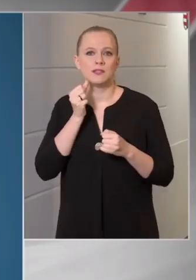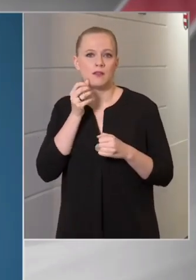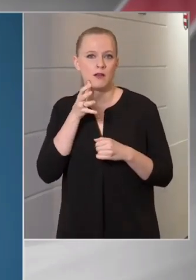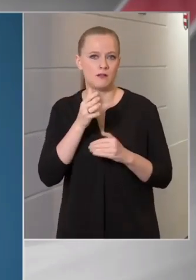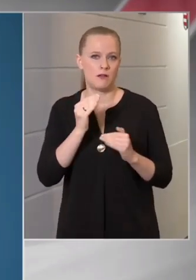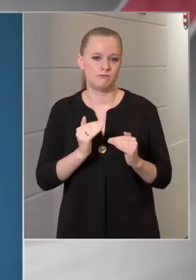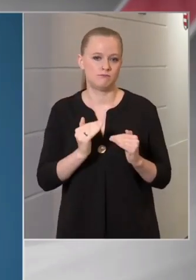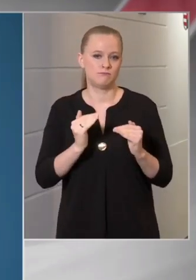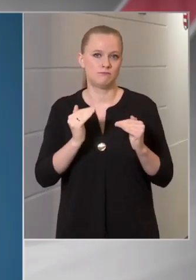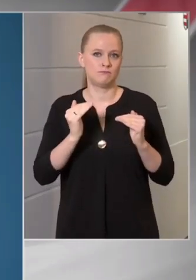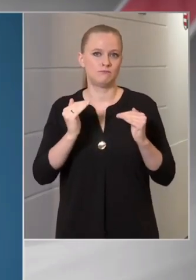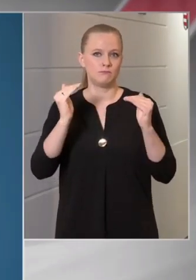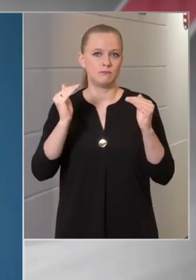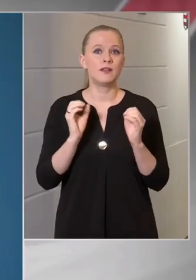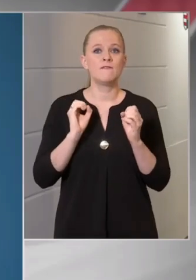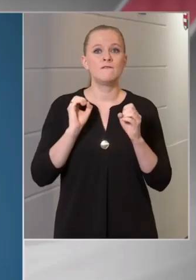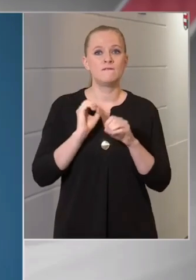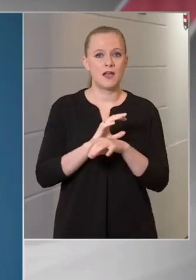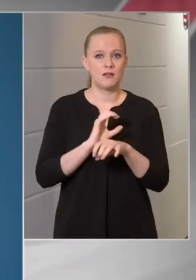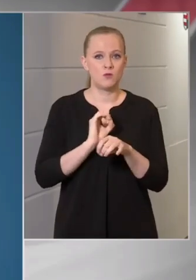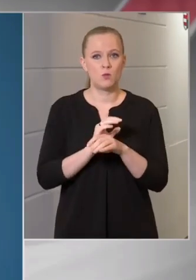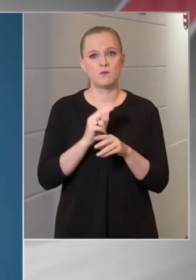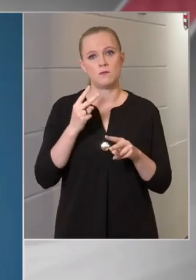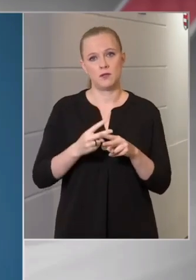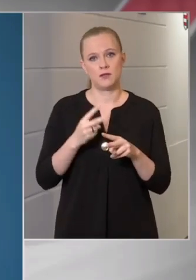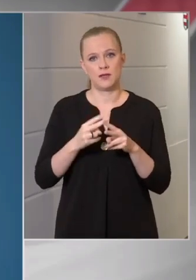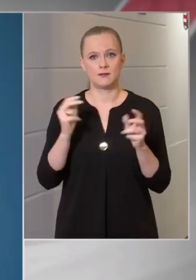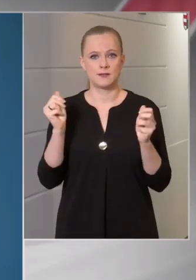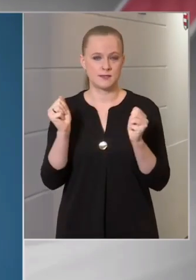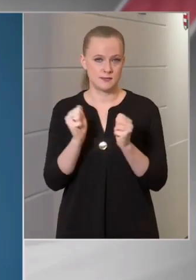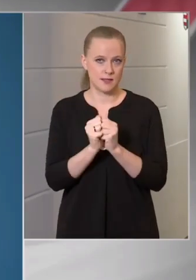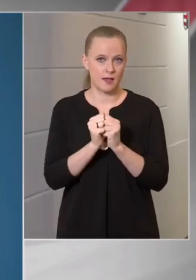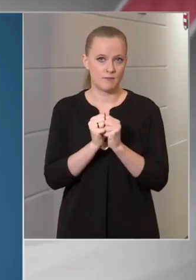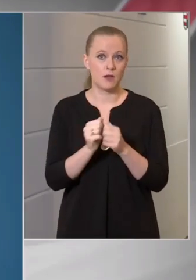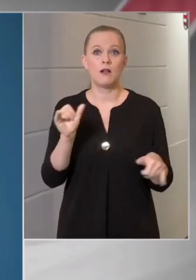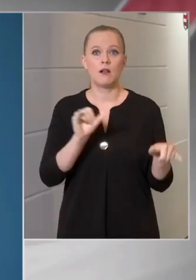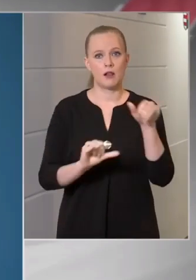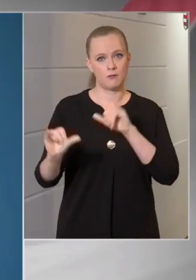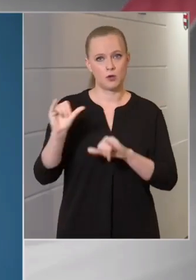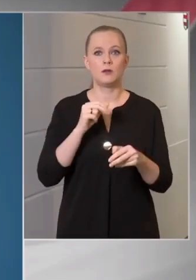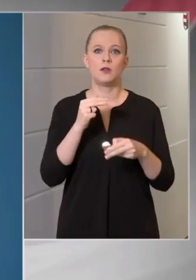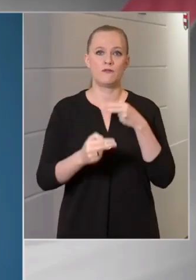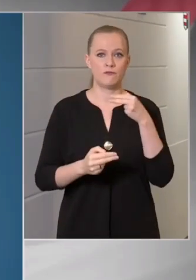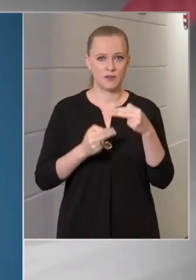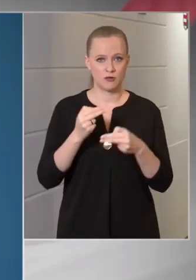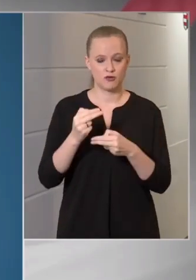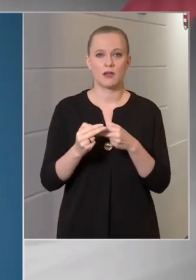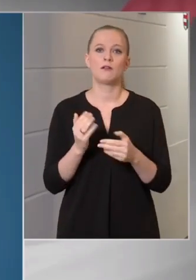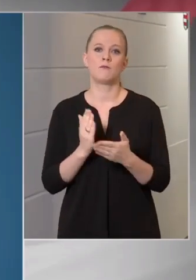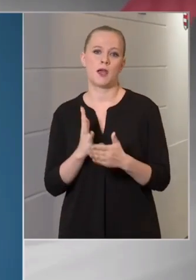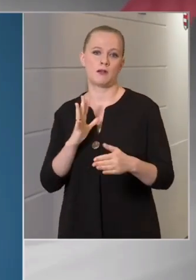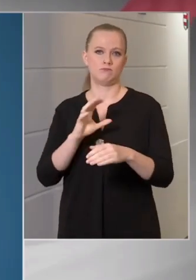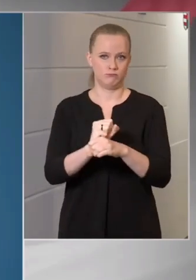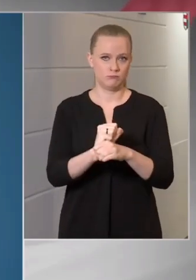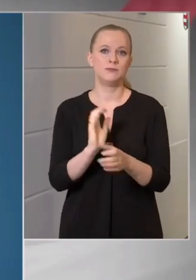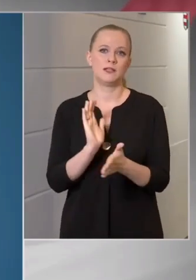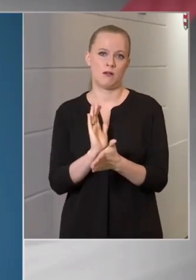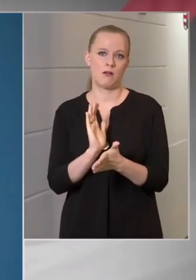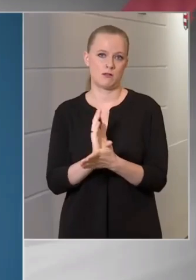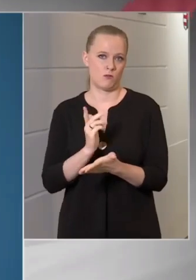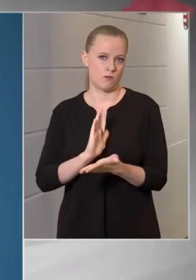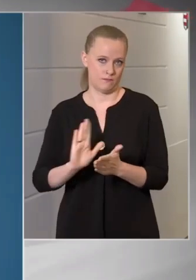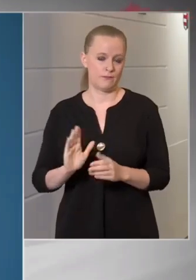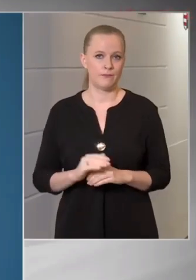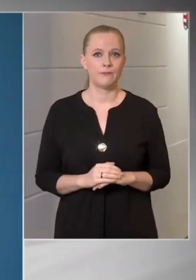emelkedik a fertőző betegeknek a száma, amit laboratóriumi vizsgálattal detektálunk, igazolunk.